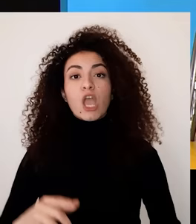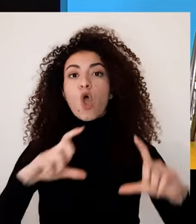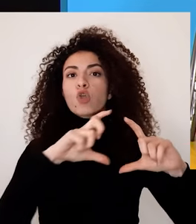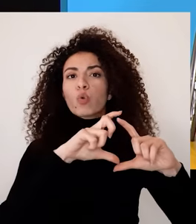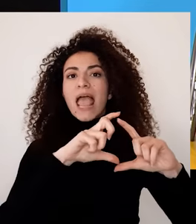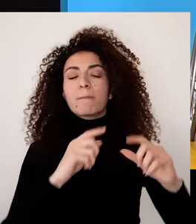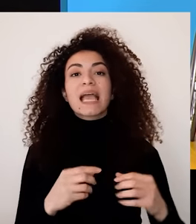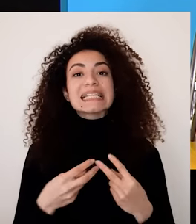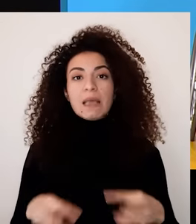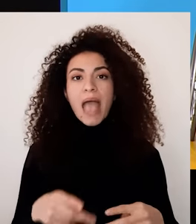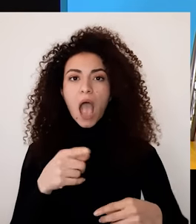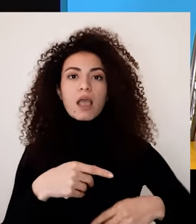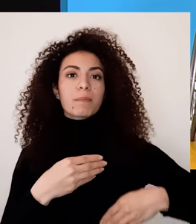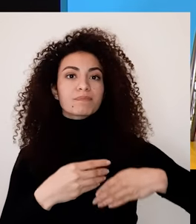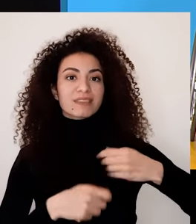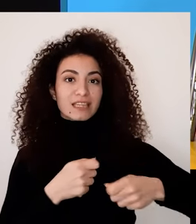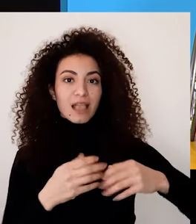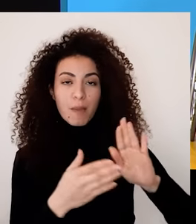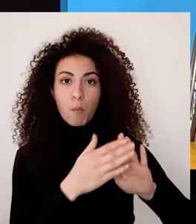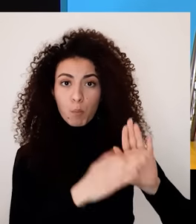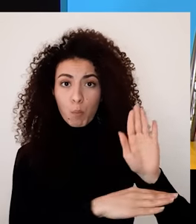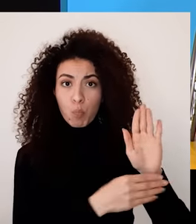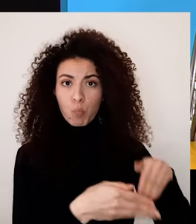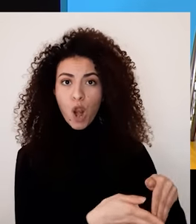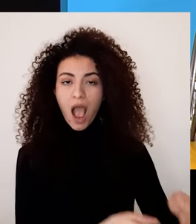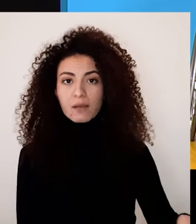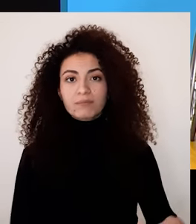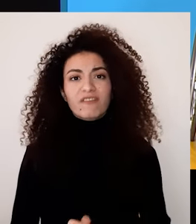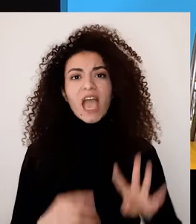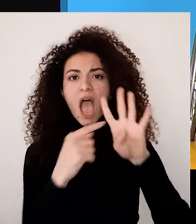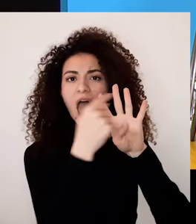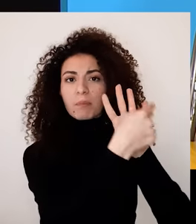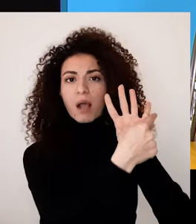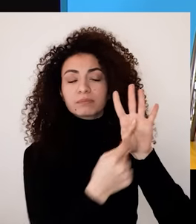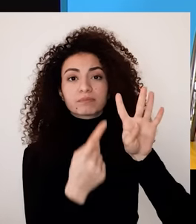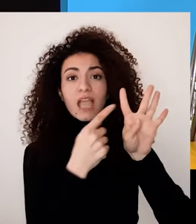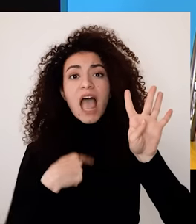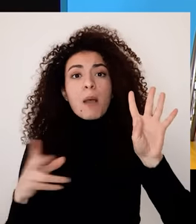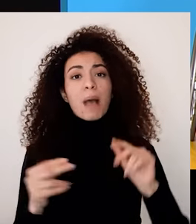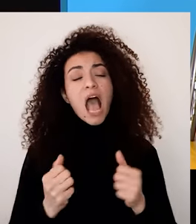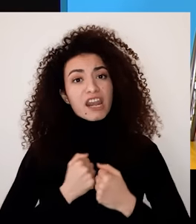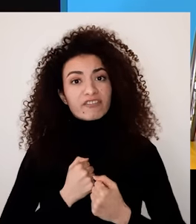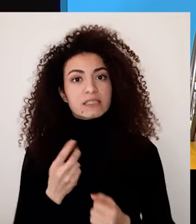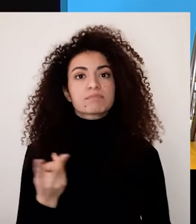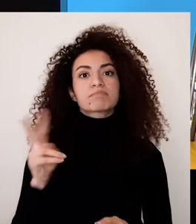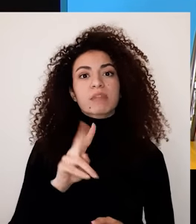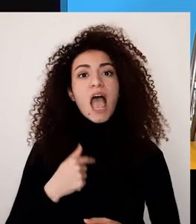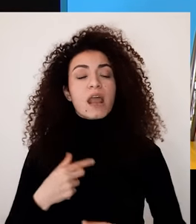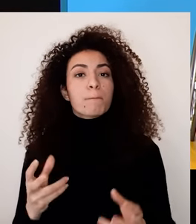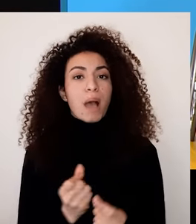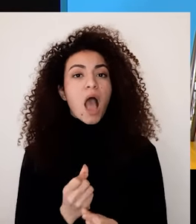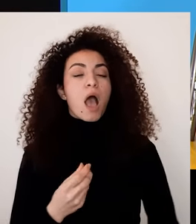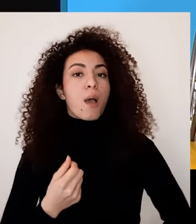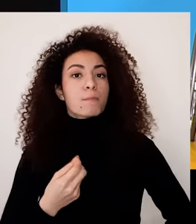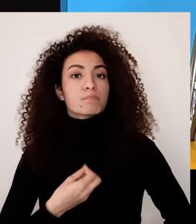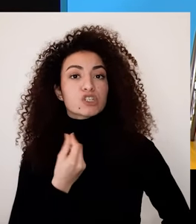التالي يلي اسمه دولاب السماح والمكون من 17 نوع من السماح بتم تطبيقهم بأربع مجالات أنا مع نفسي،